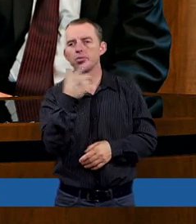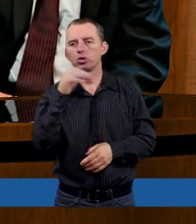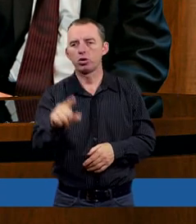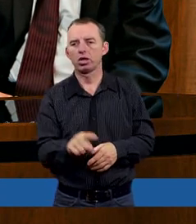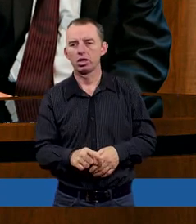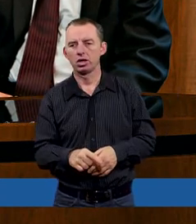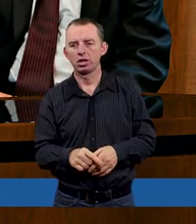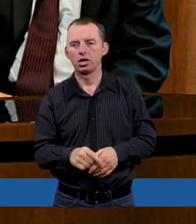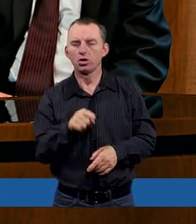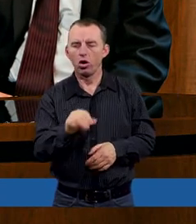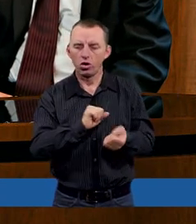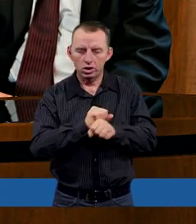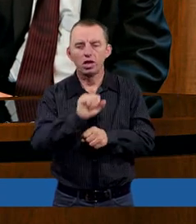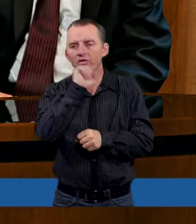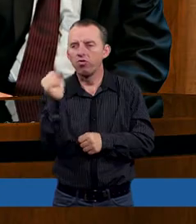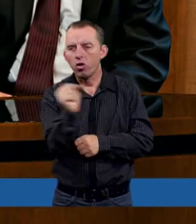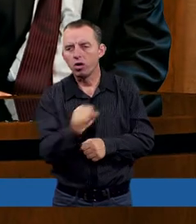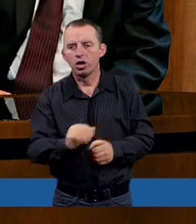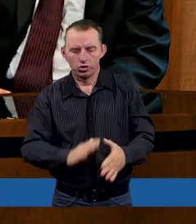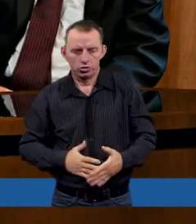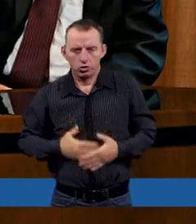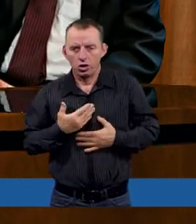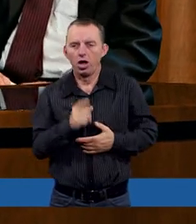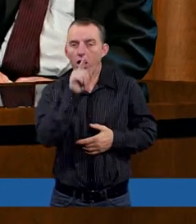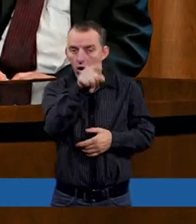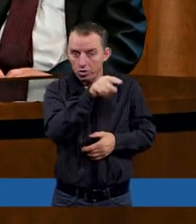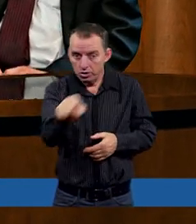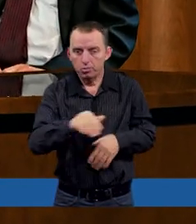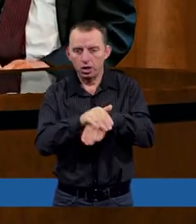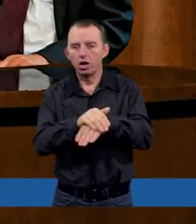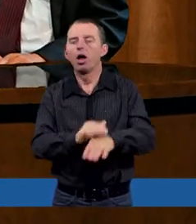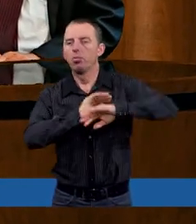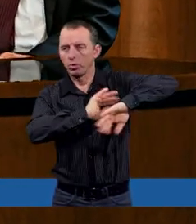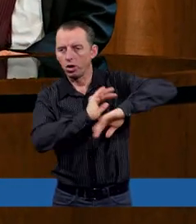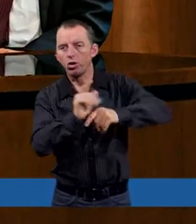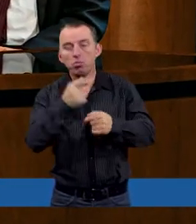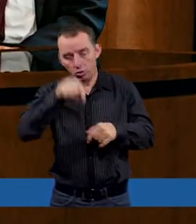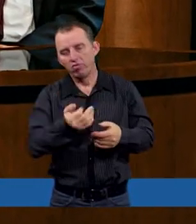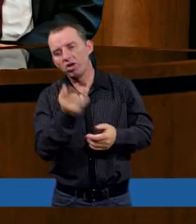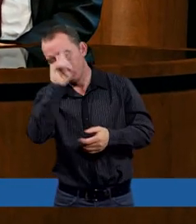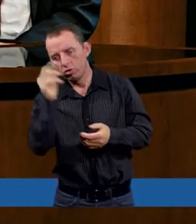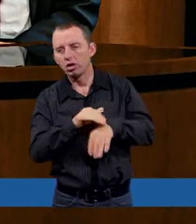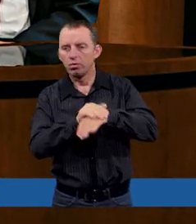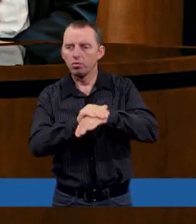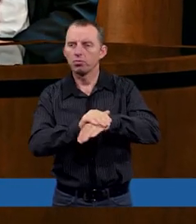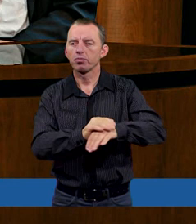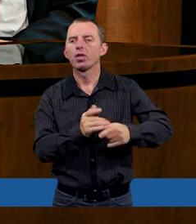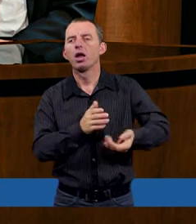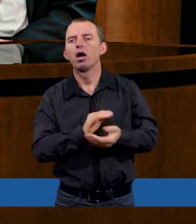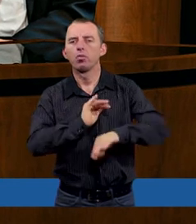To jest w ogóle dziwne. Oni bronią Boga. I tak wielu może ludzi wierzących, gdy